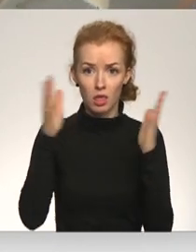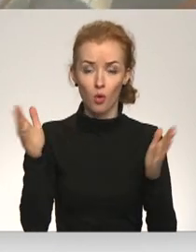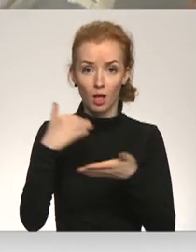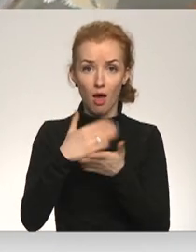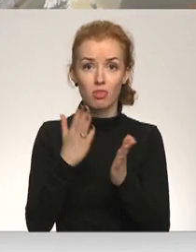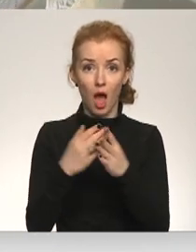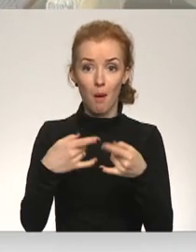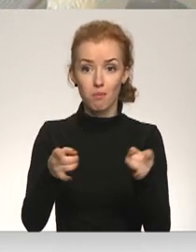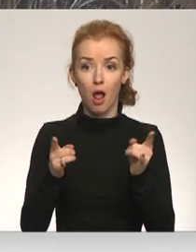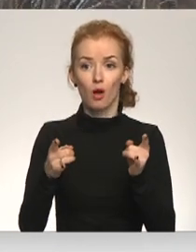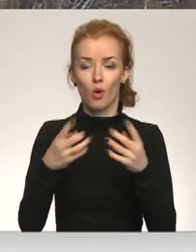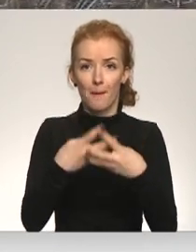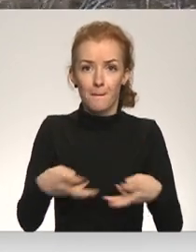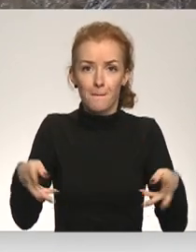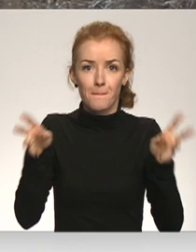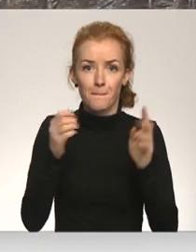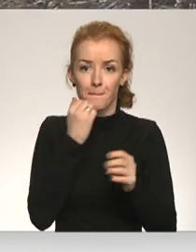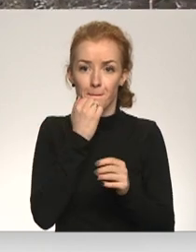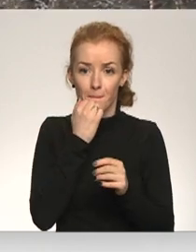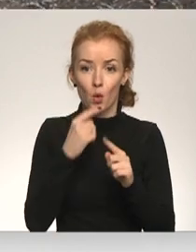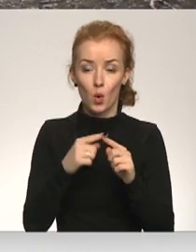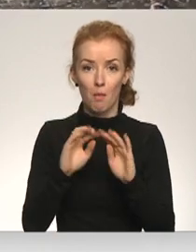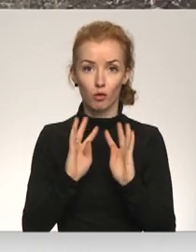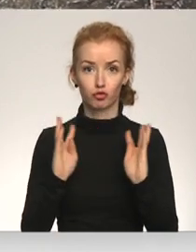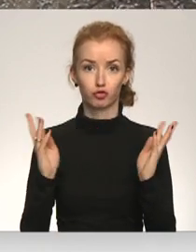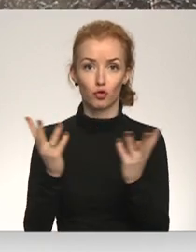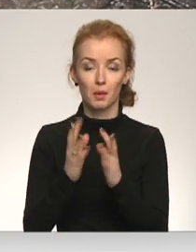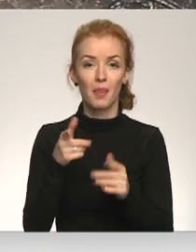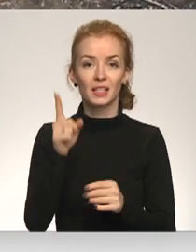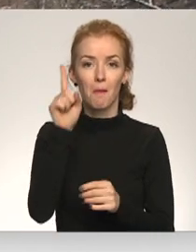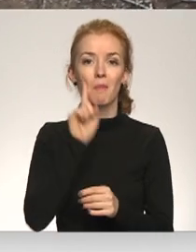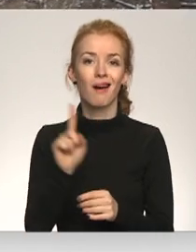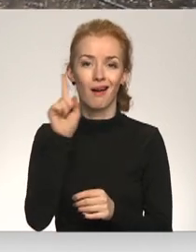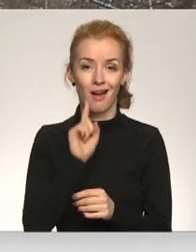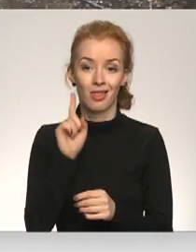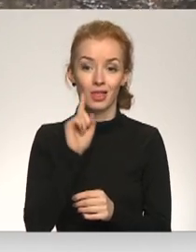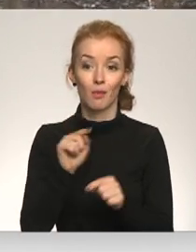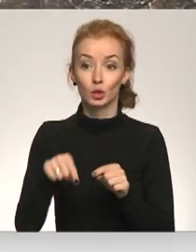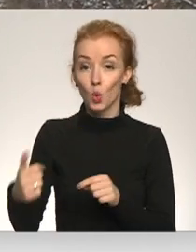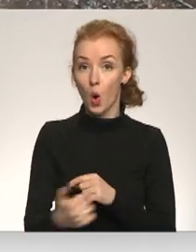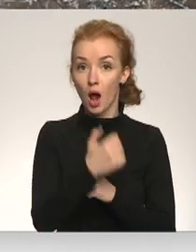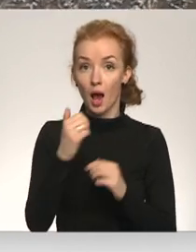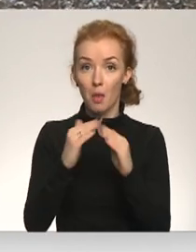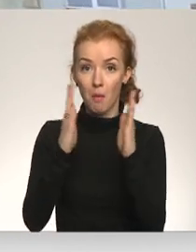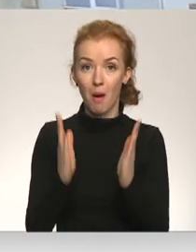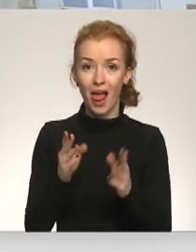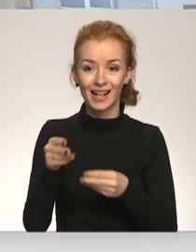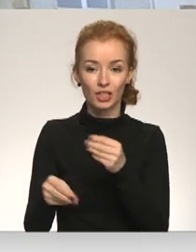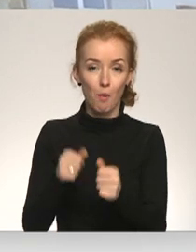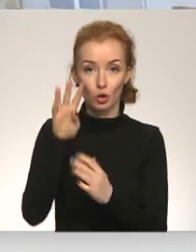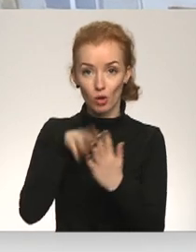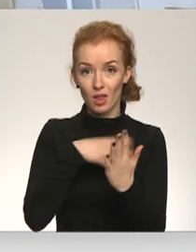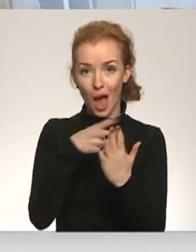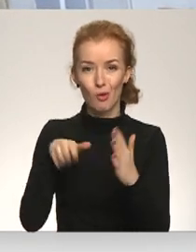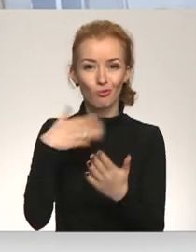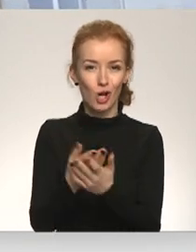balkoniem uzlīdz norobežojušais siets un ap mājām žogs, tomēr tas esot vien pagaidu risinājums. Bet šogad māja izmaksu tāmies iekļauto finansējumu